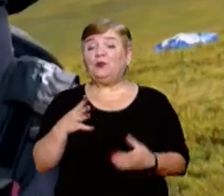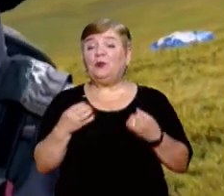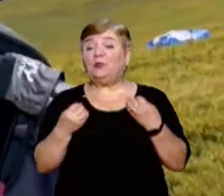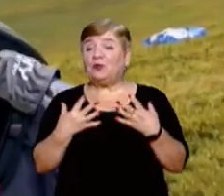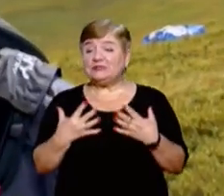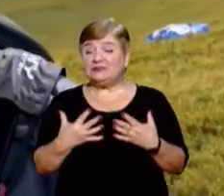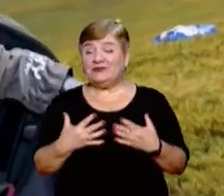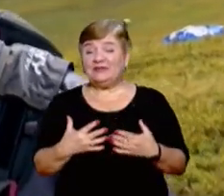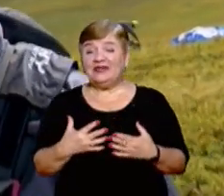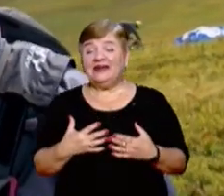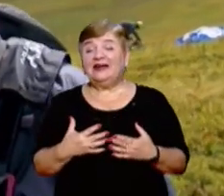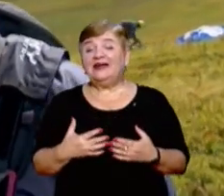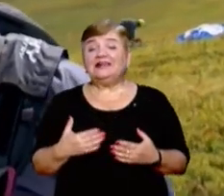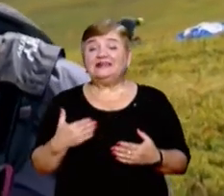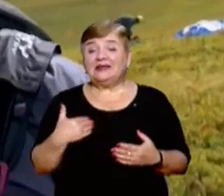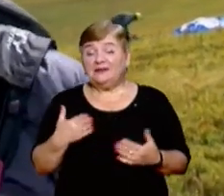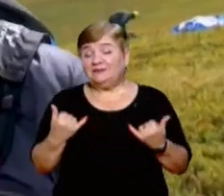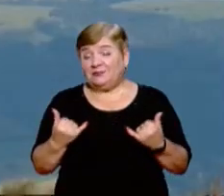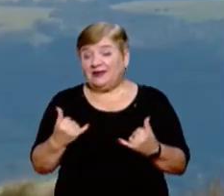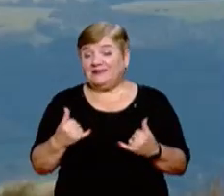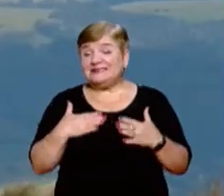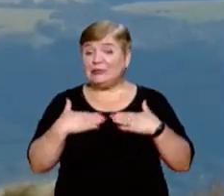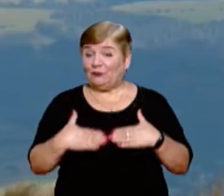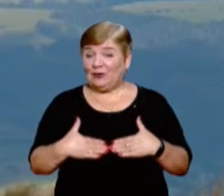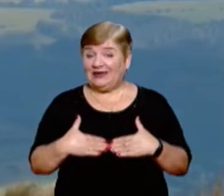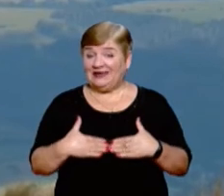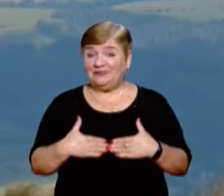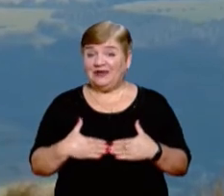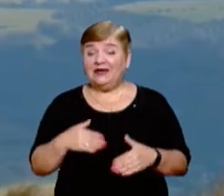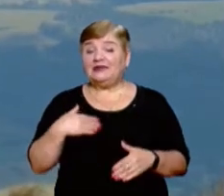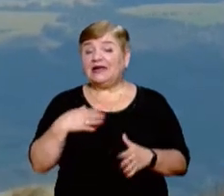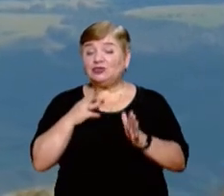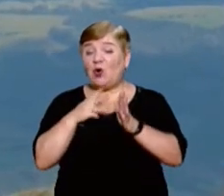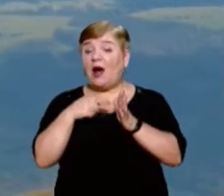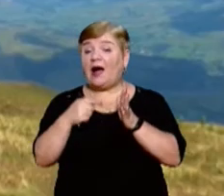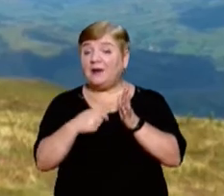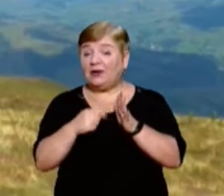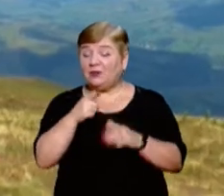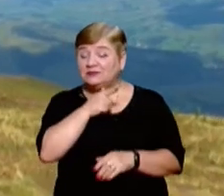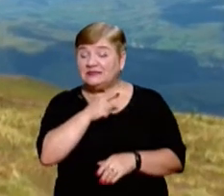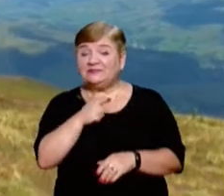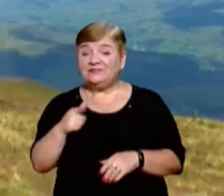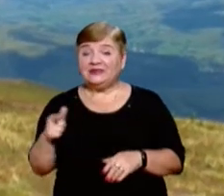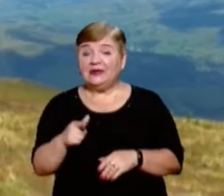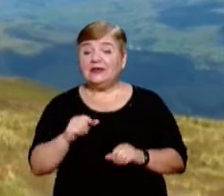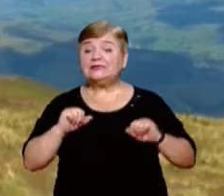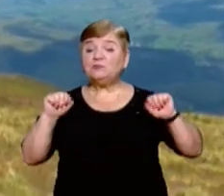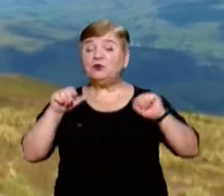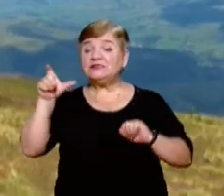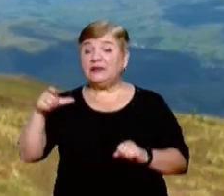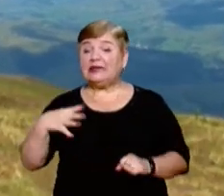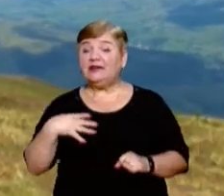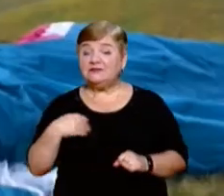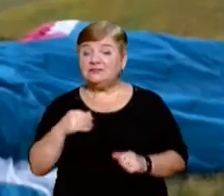отвал башки. Зараз просто задоволення. З екшн-камерою на Шоломі завжди стрибає Євген Мицкан. Спортсмен з